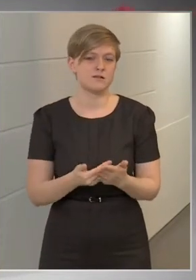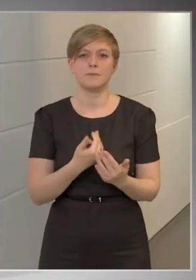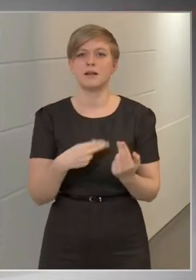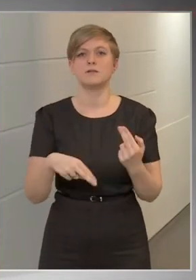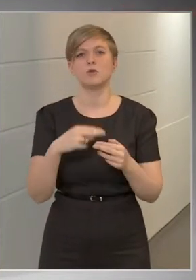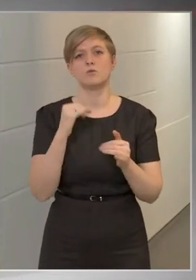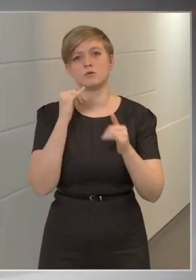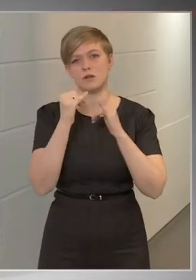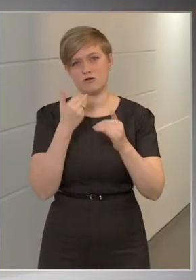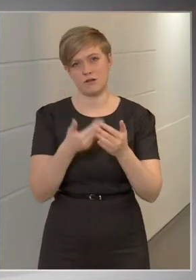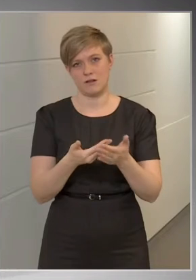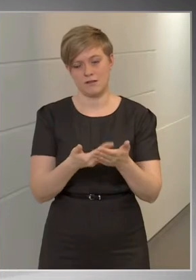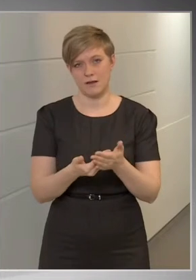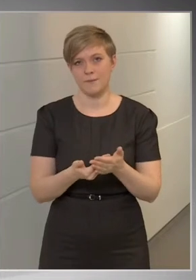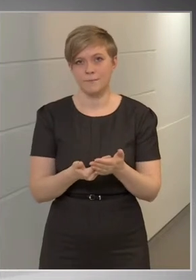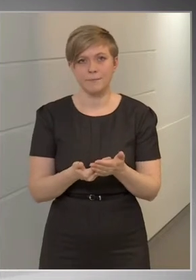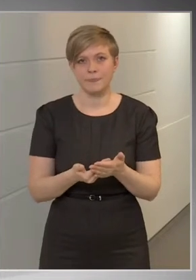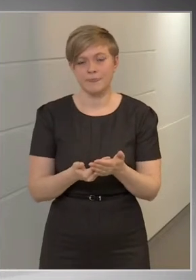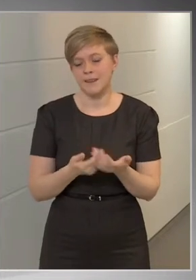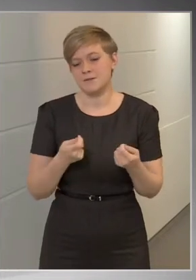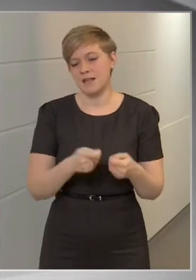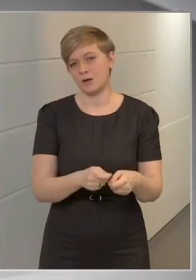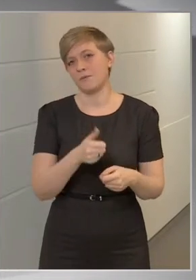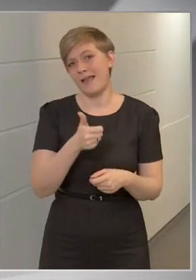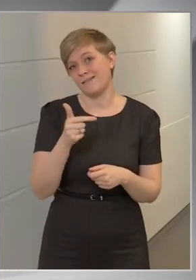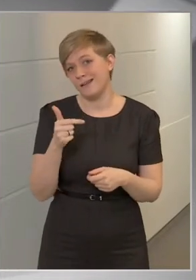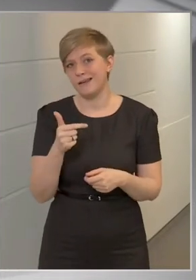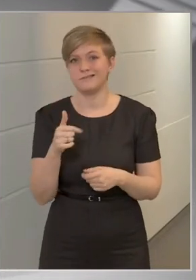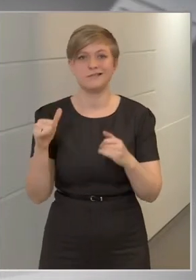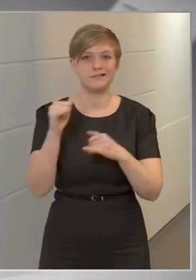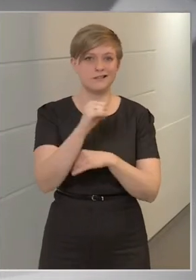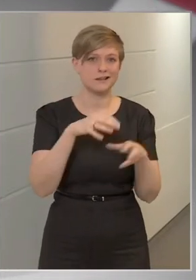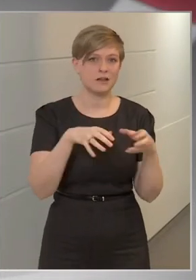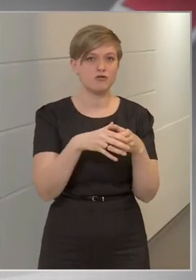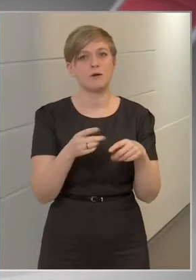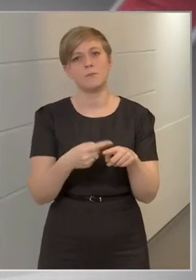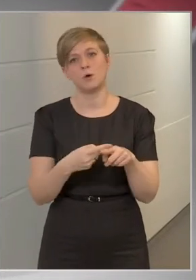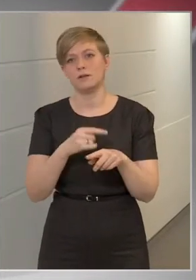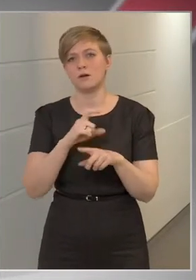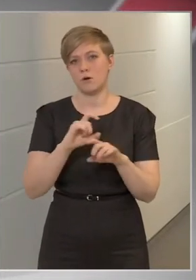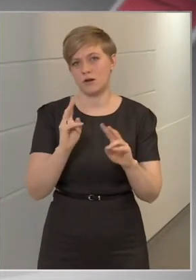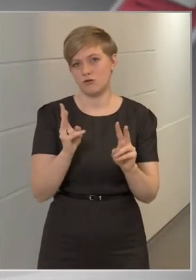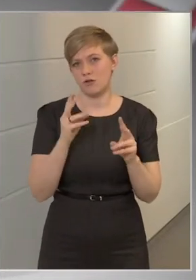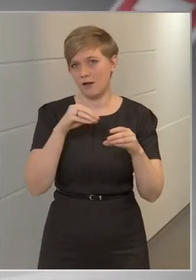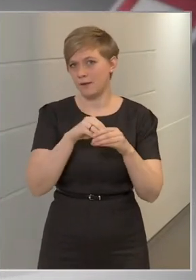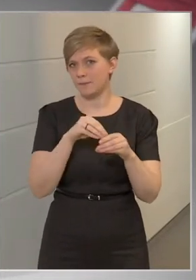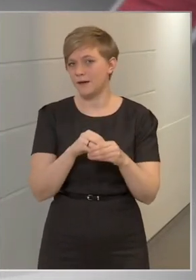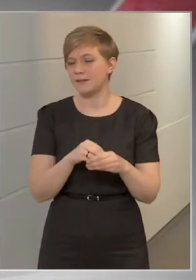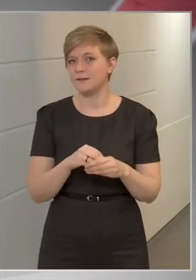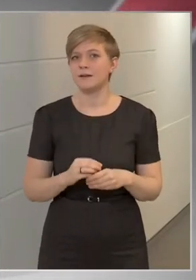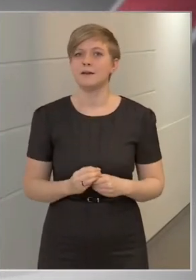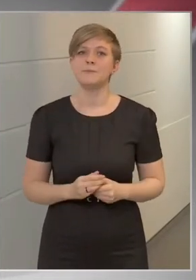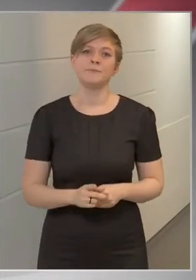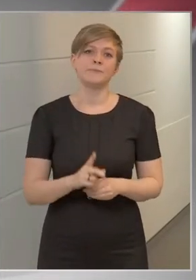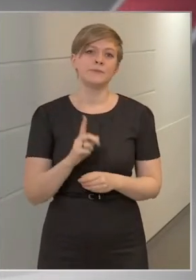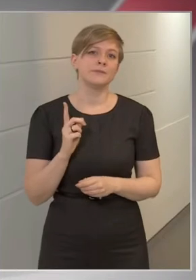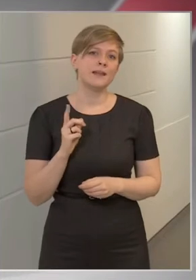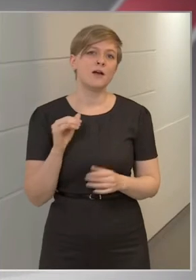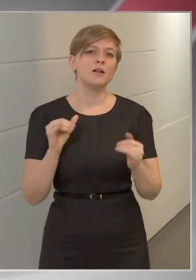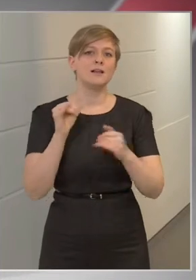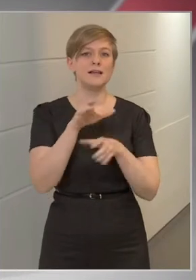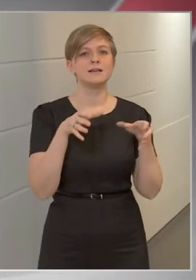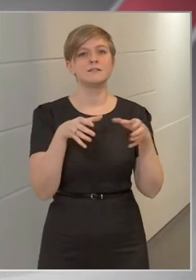utasra lesen. Tehát nem zárom ki, hogy egy-két légitárságnál politikai okok is játszhatnak ebben a szerepet, de a